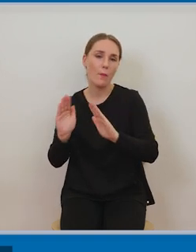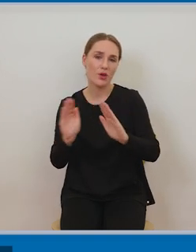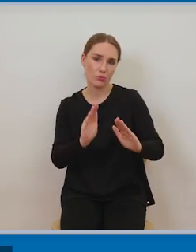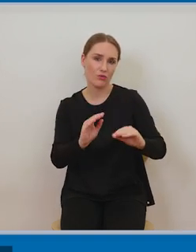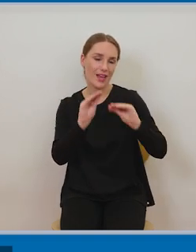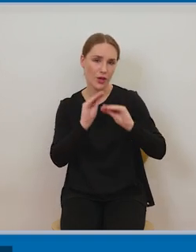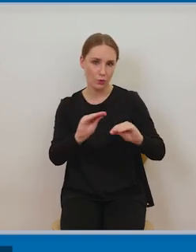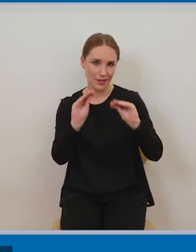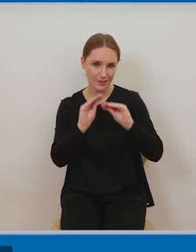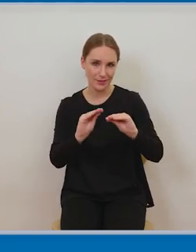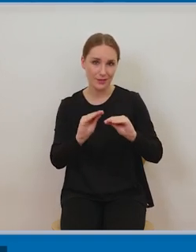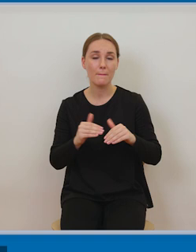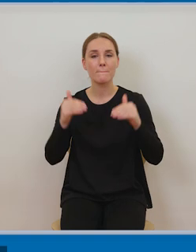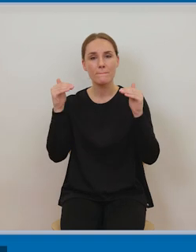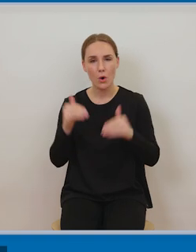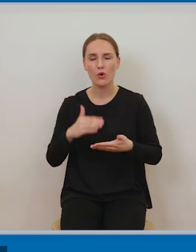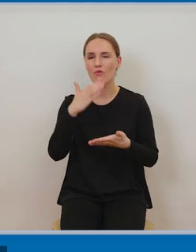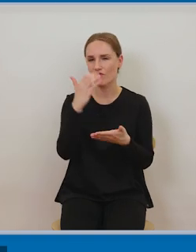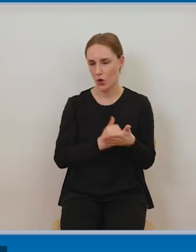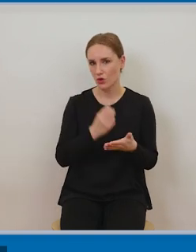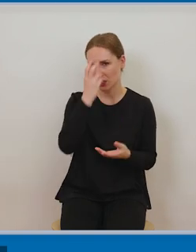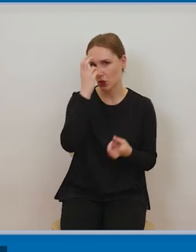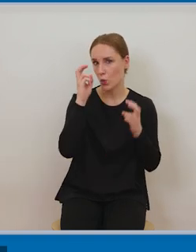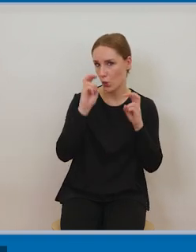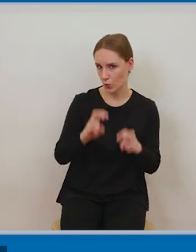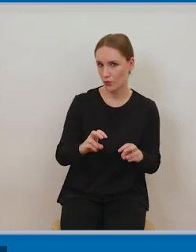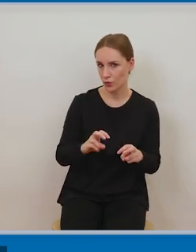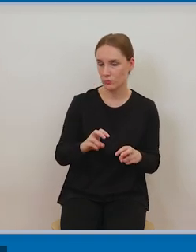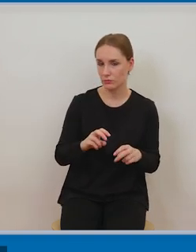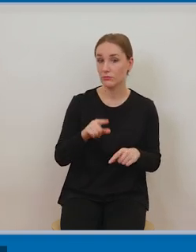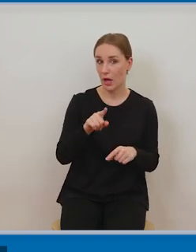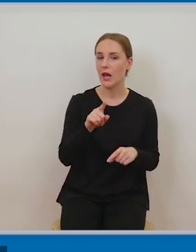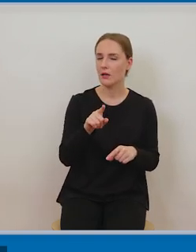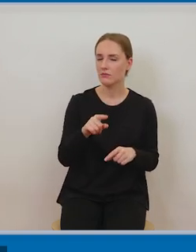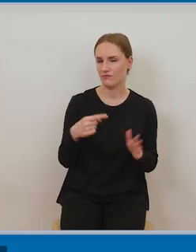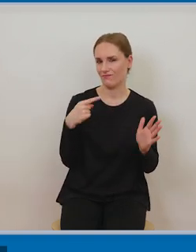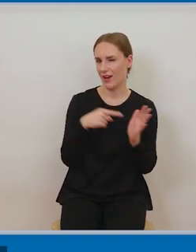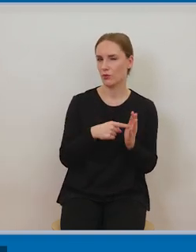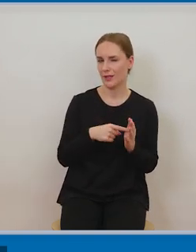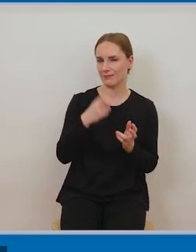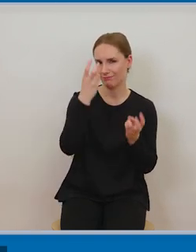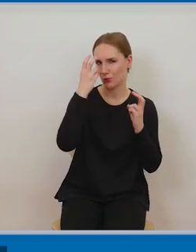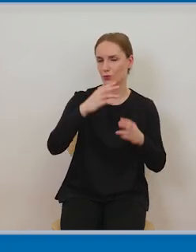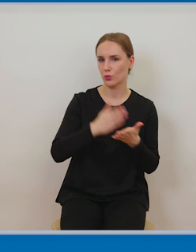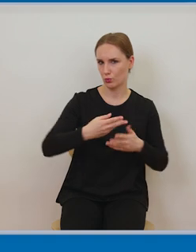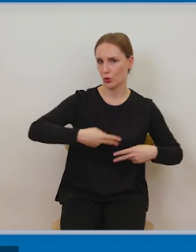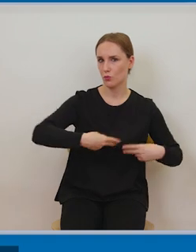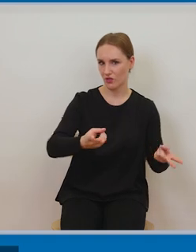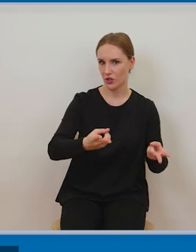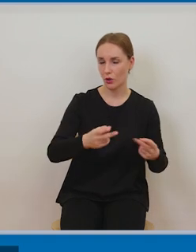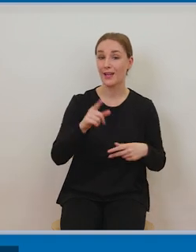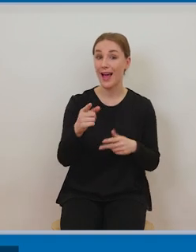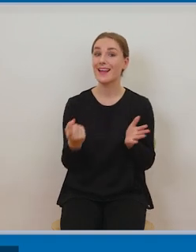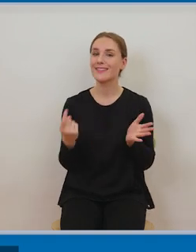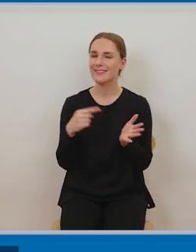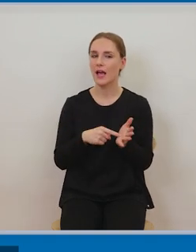naukowy fragment książki rozdział książki zwielokrotnił i następnie udostępnił swoim studentom ale